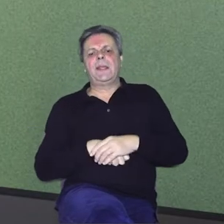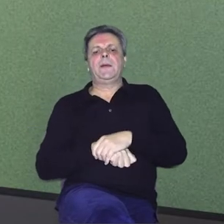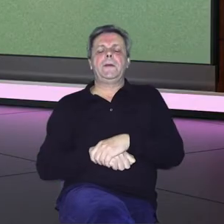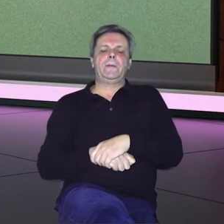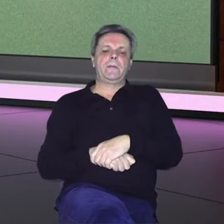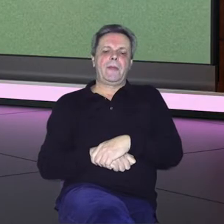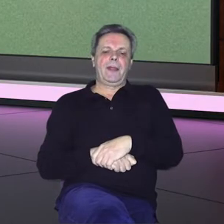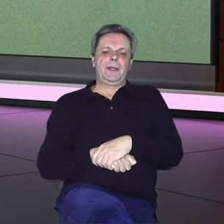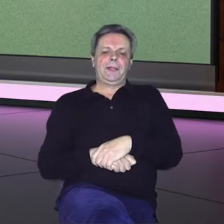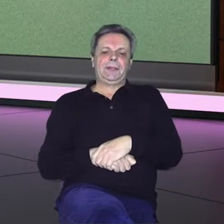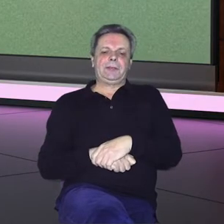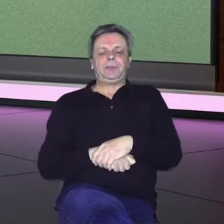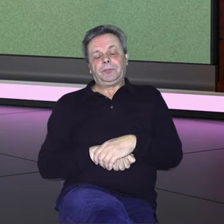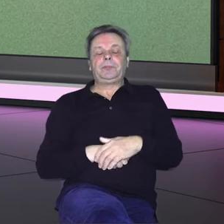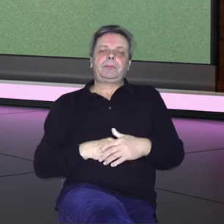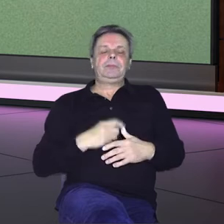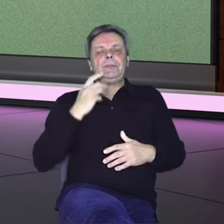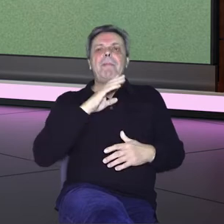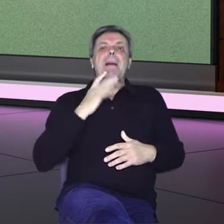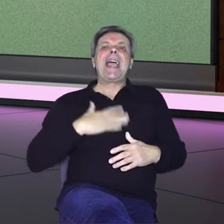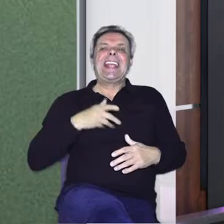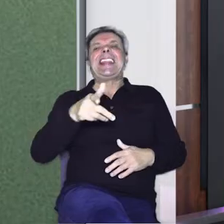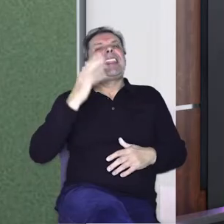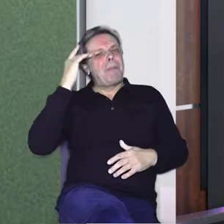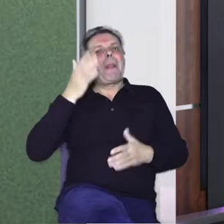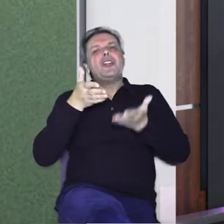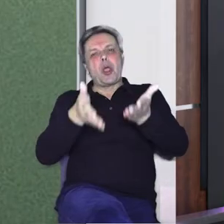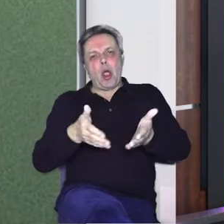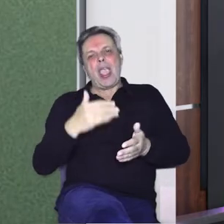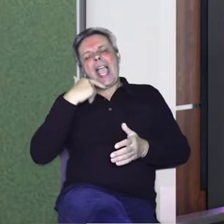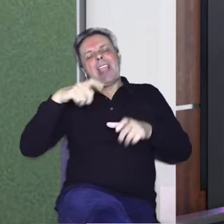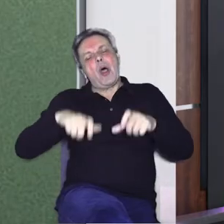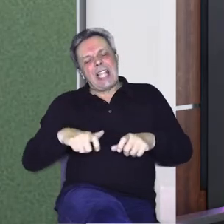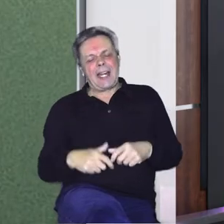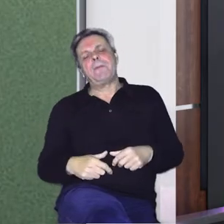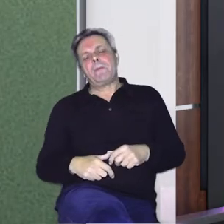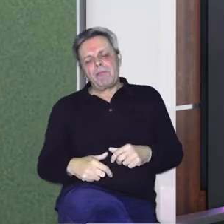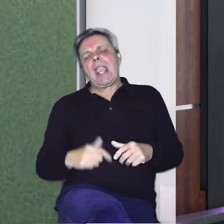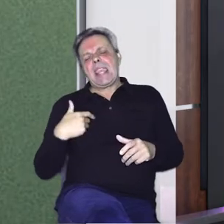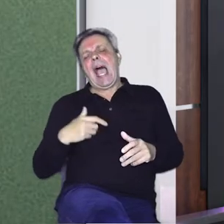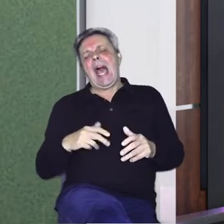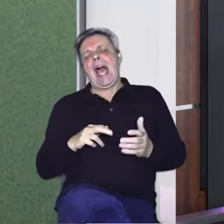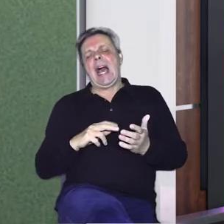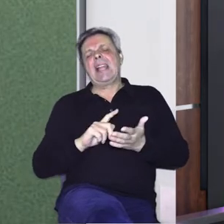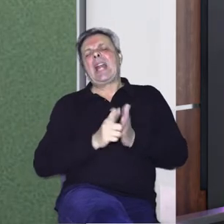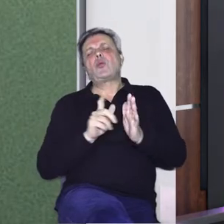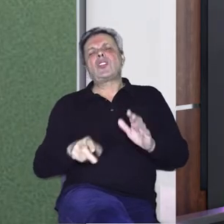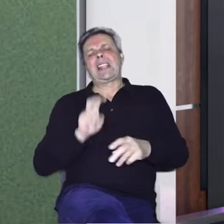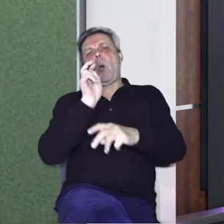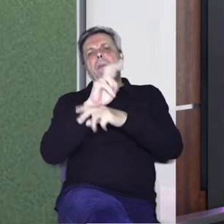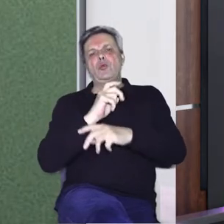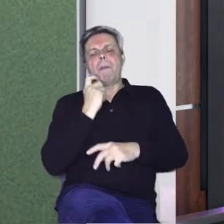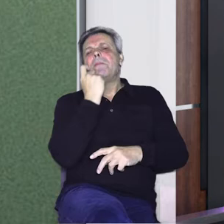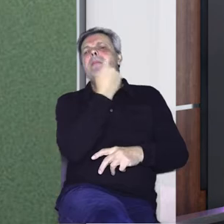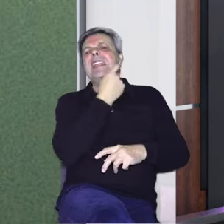brinuto njoj. Vrlo moguće, vjerovatno. I trenutno pohađam fakultet za dentalnu medicinu i zdravstvo. To upisao sam